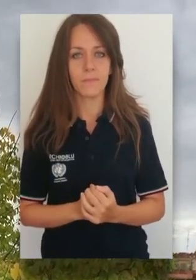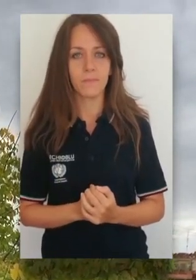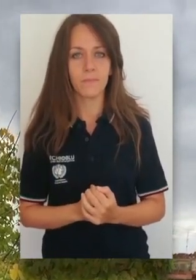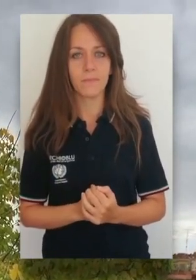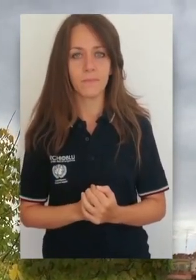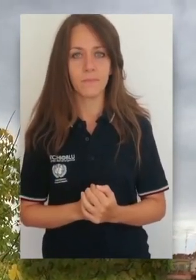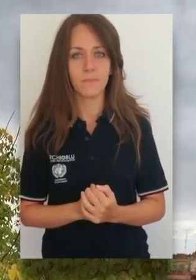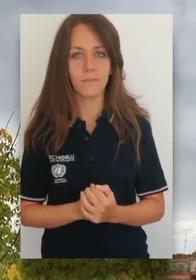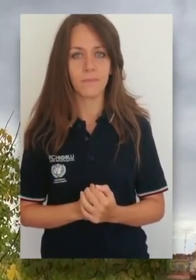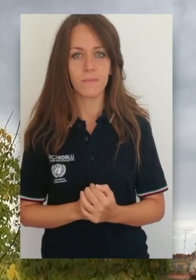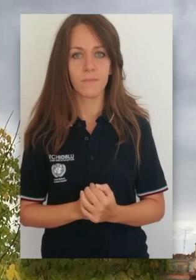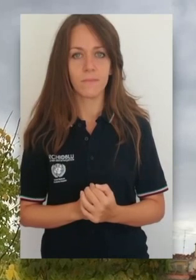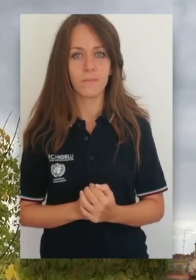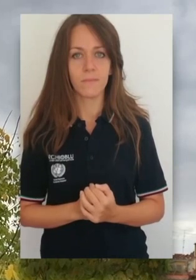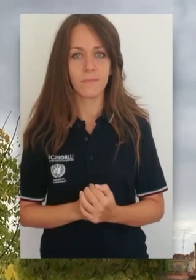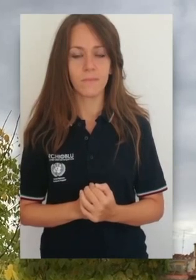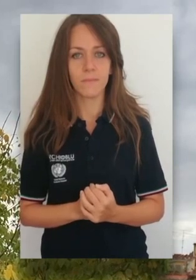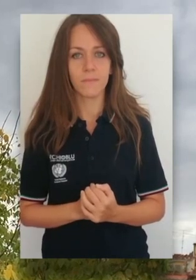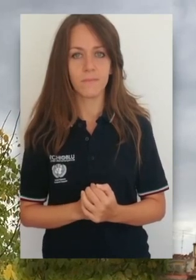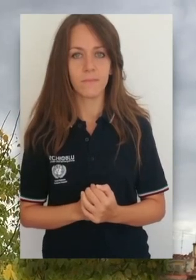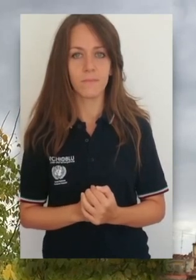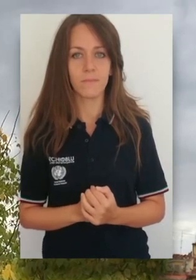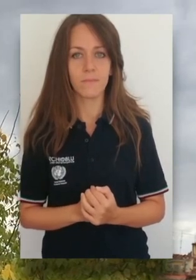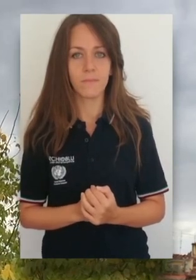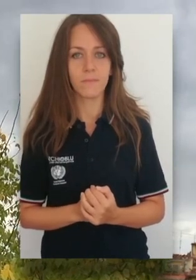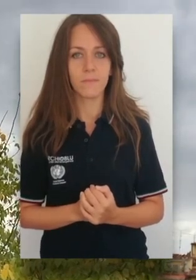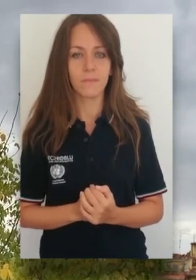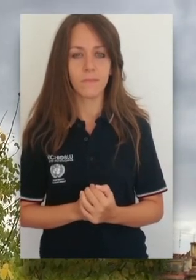uscire di casa e rimani in casa.